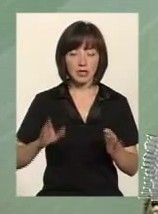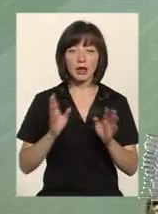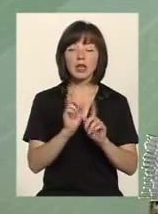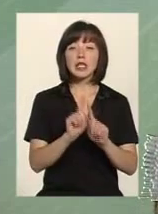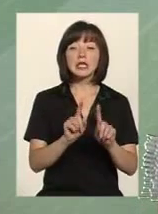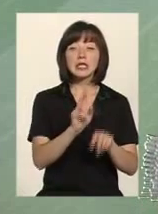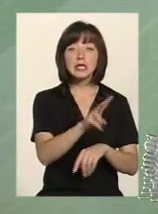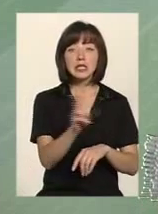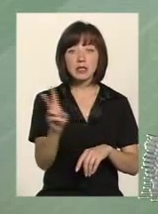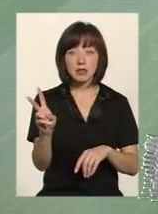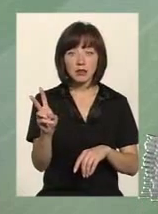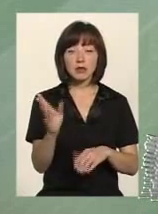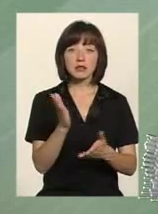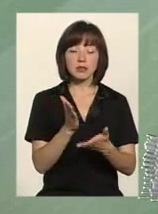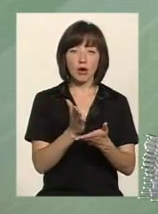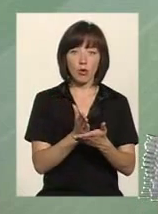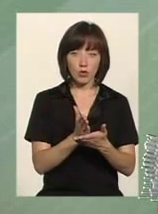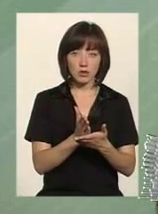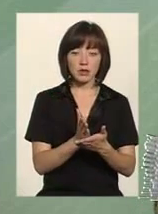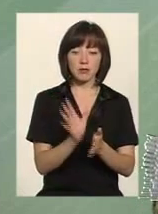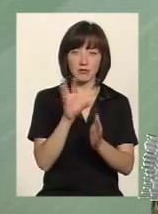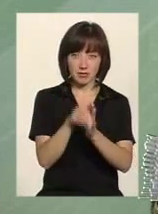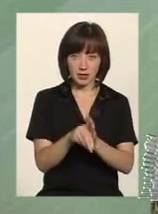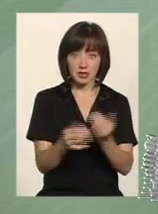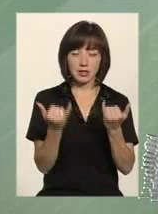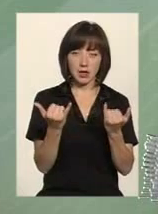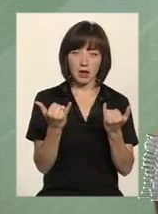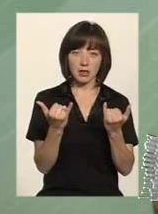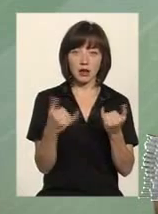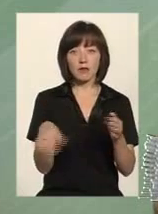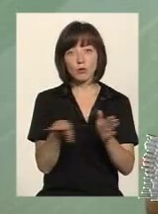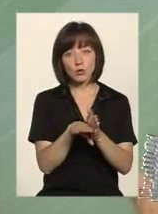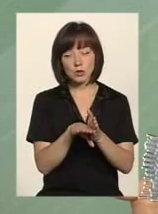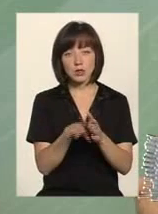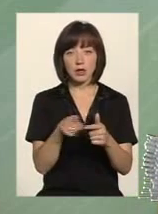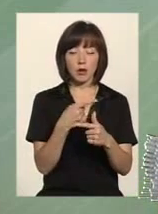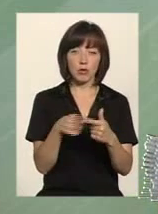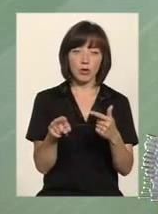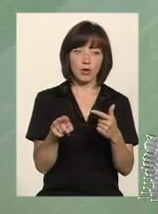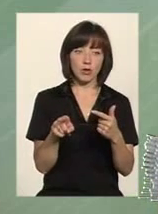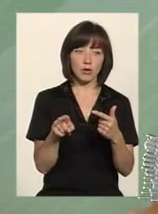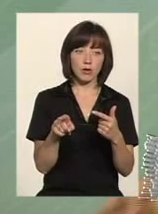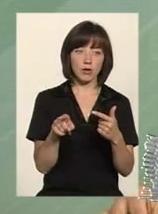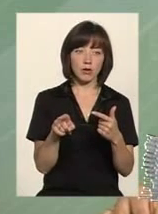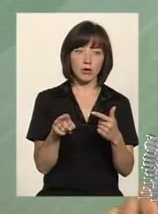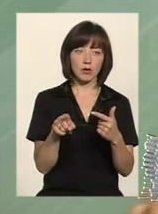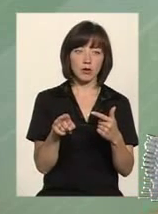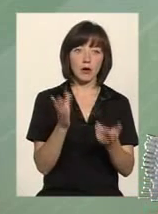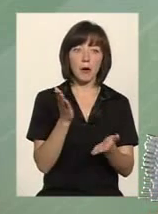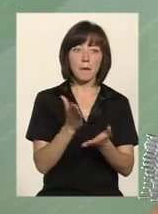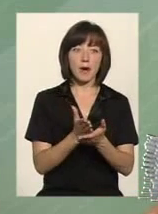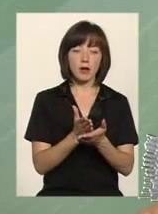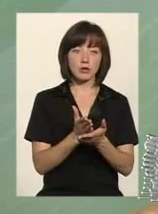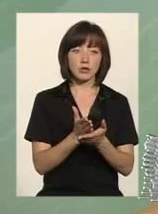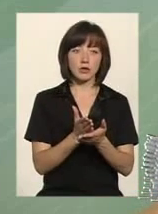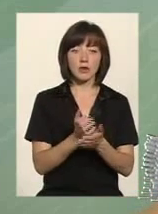ті бійці, які знаходяться безпосередньо зараз, або відпустці, маючи,